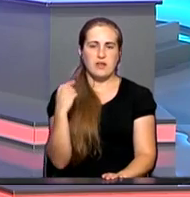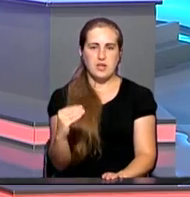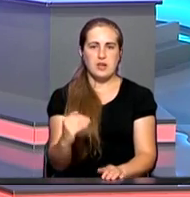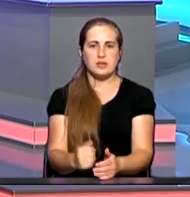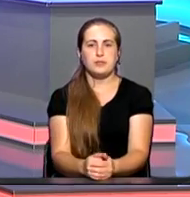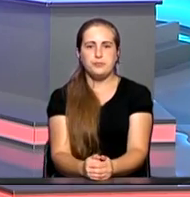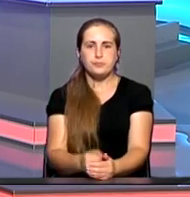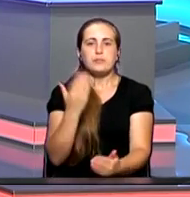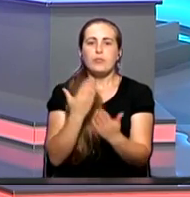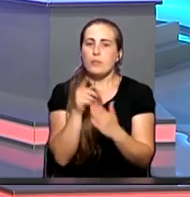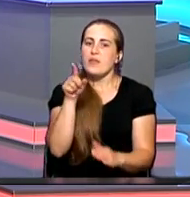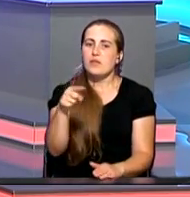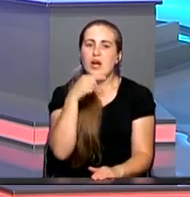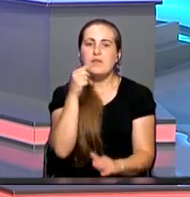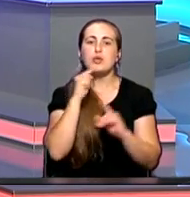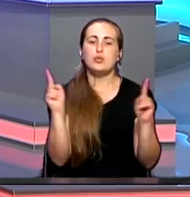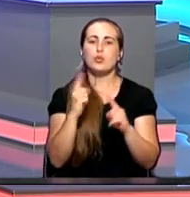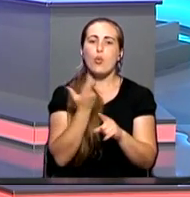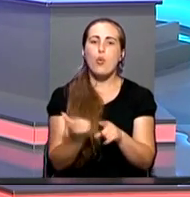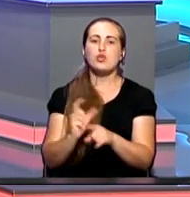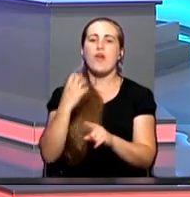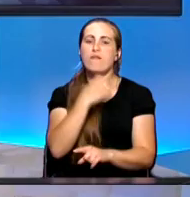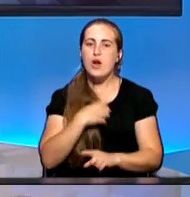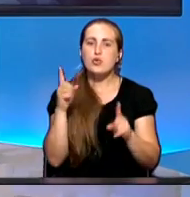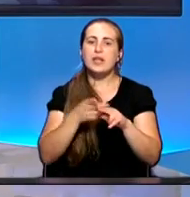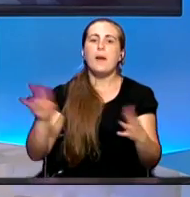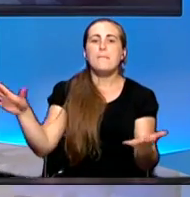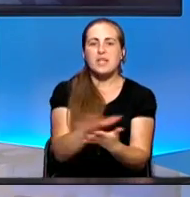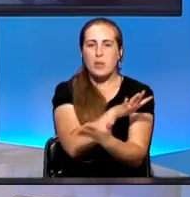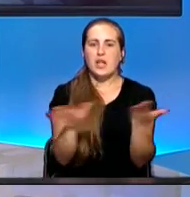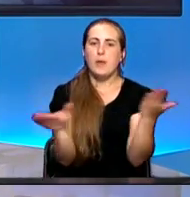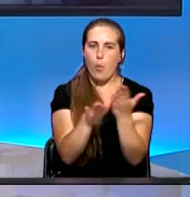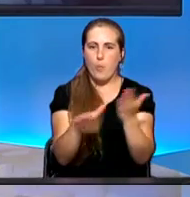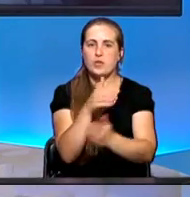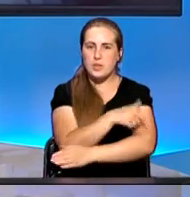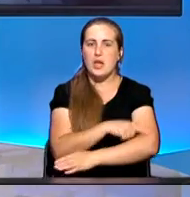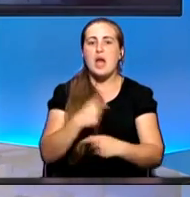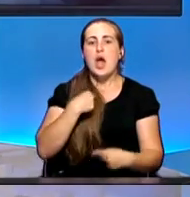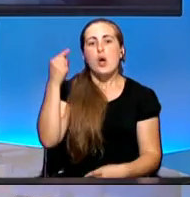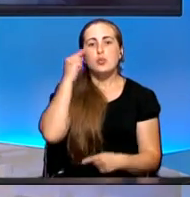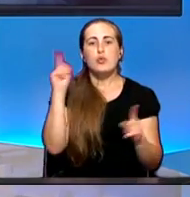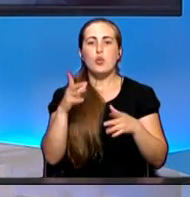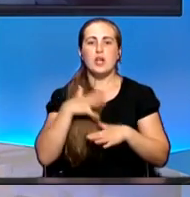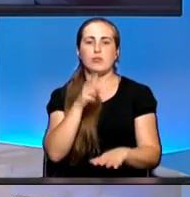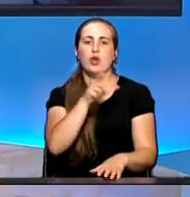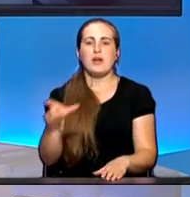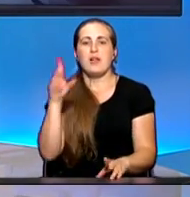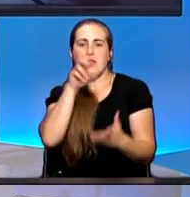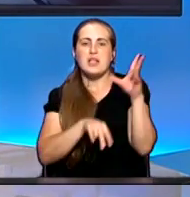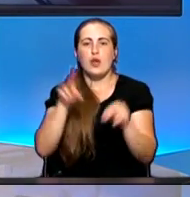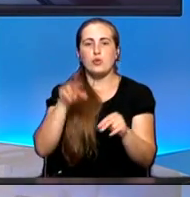Вы говорите о том, что очень важно, что это бесплатная медицинская помощь. И думаю, крымчане уже надеются поскорее,